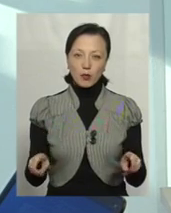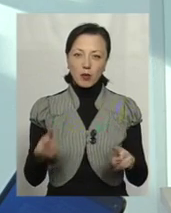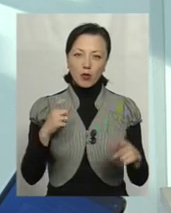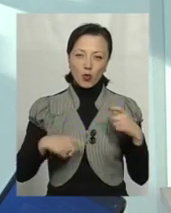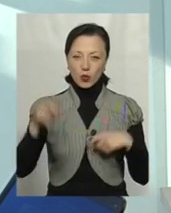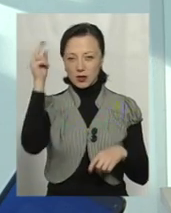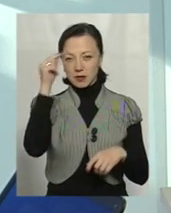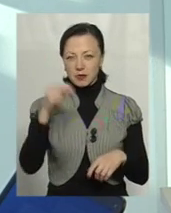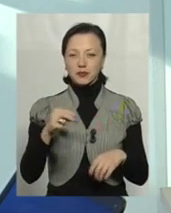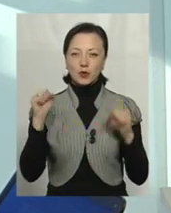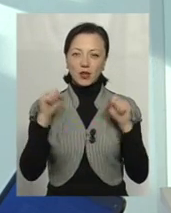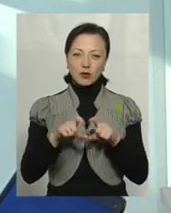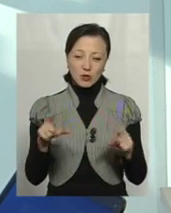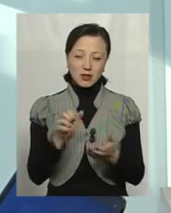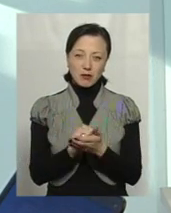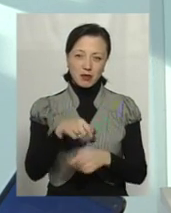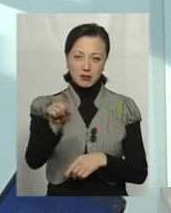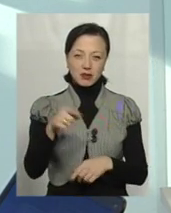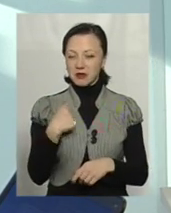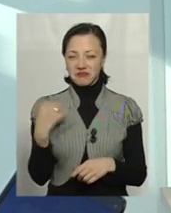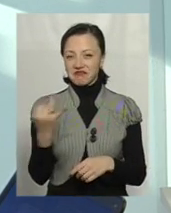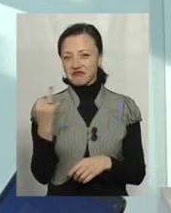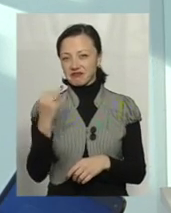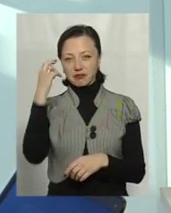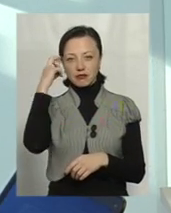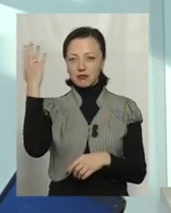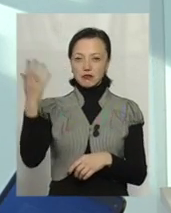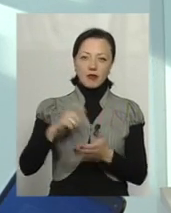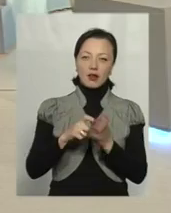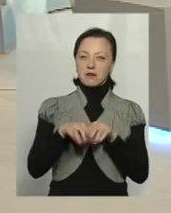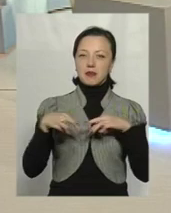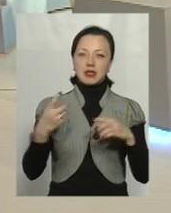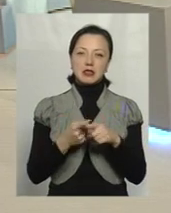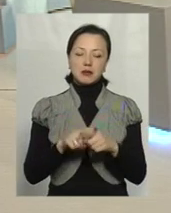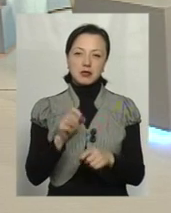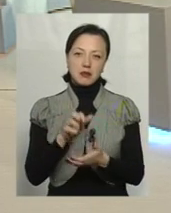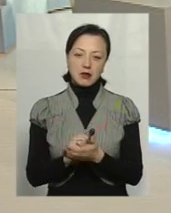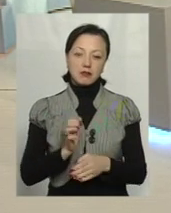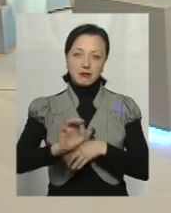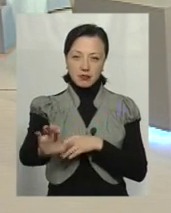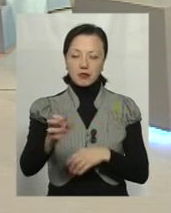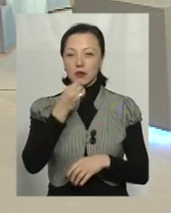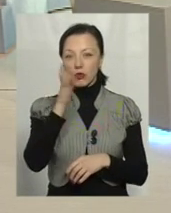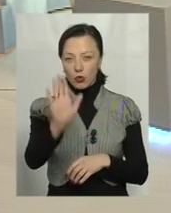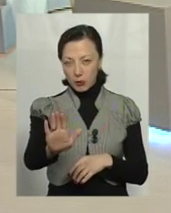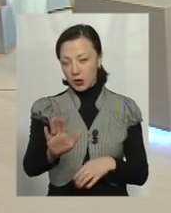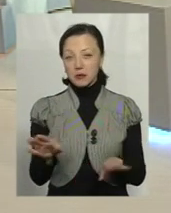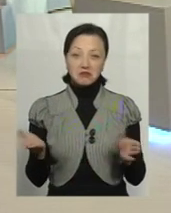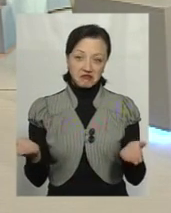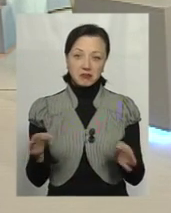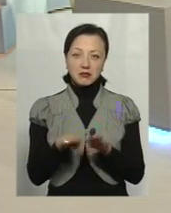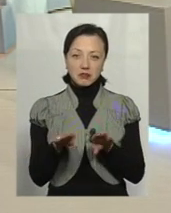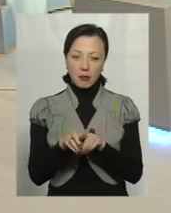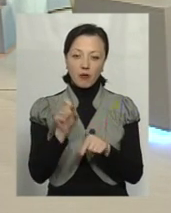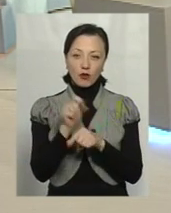курсами, де США – займайтеся. Нам це не цікаво, там в Києві, в Кабміні цим займатися. Спихнули – добре, нібито добре,